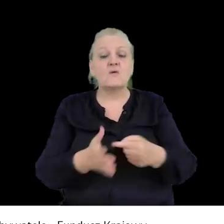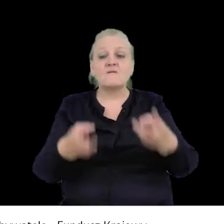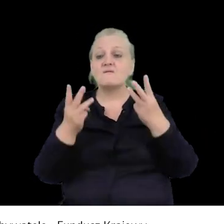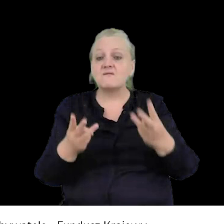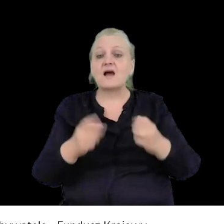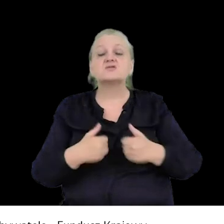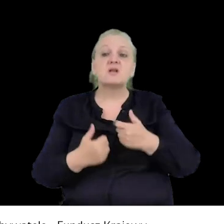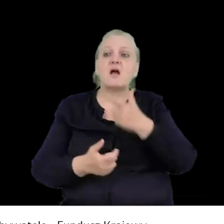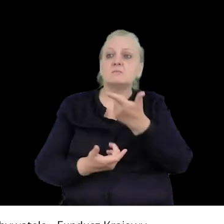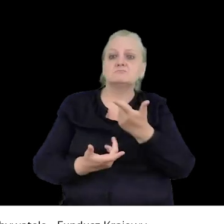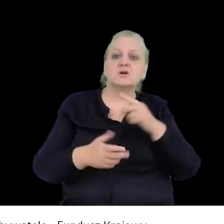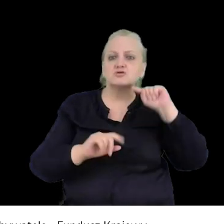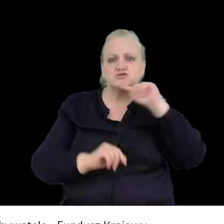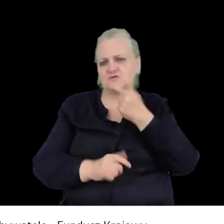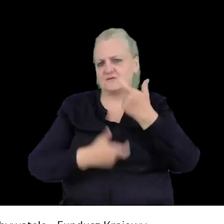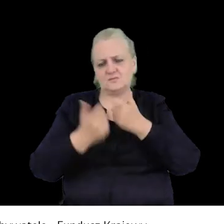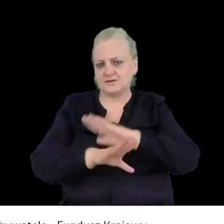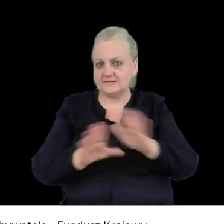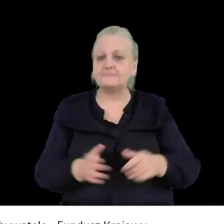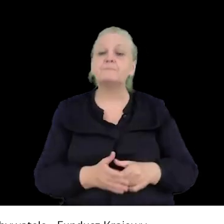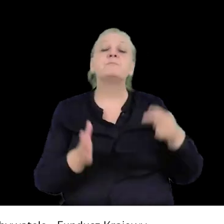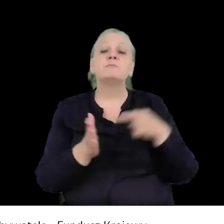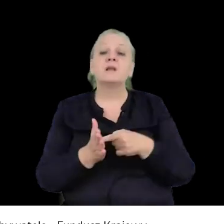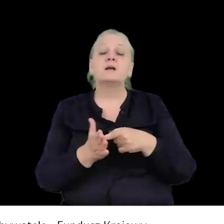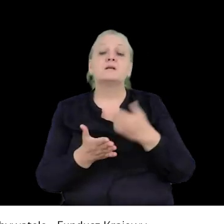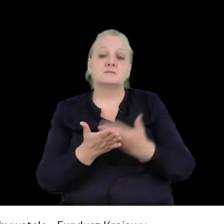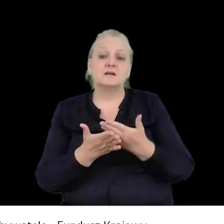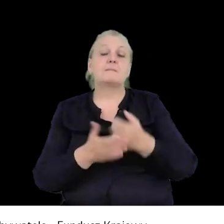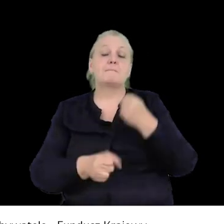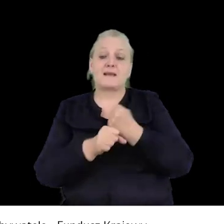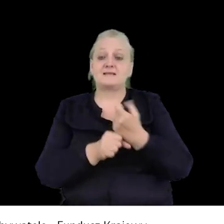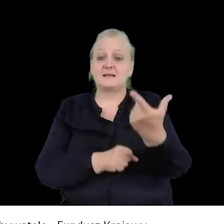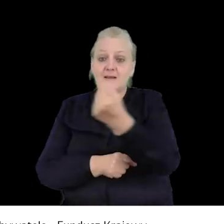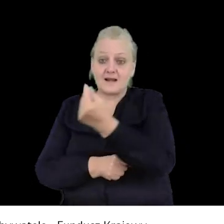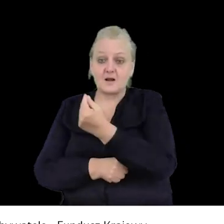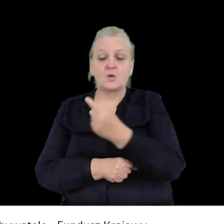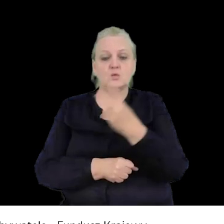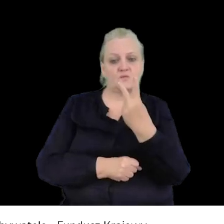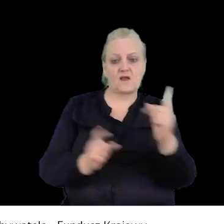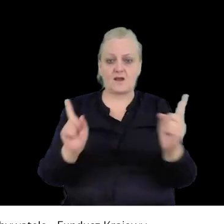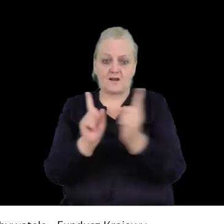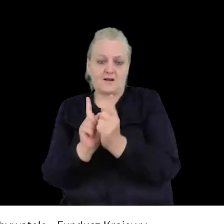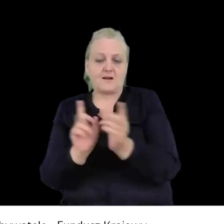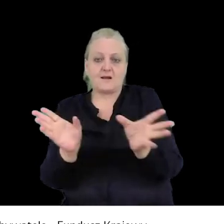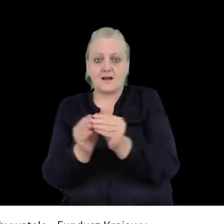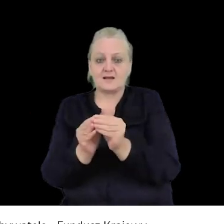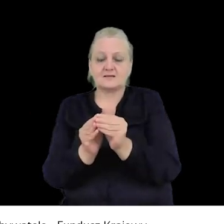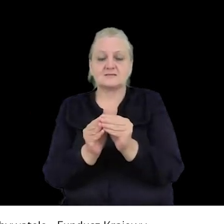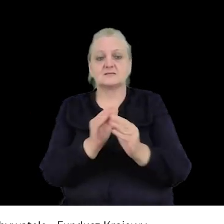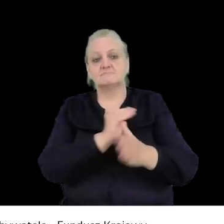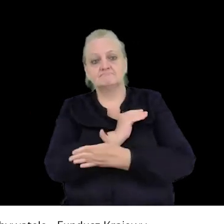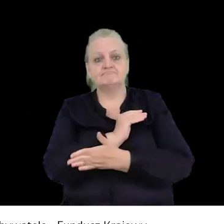jest to, żeby nikomu nic się nie stało. Stąd też w ogóle dopraca w parach, bo jakby druga osoba blisko nas zawsze jest jakimś w uforach